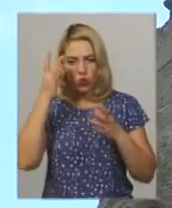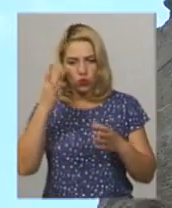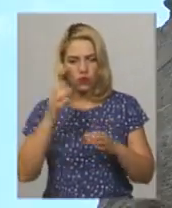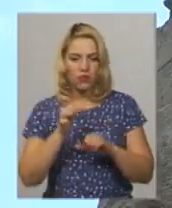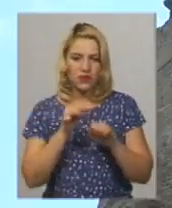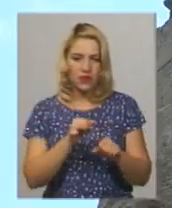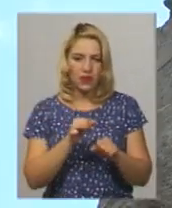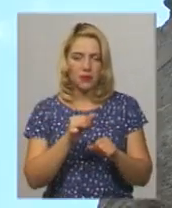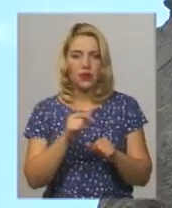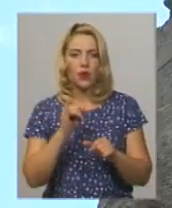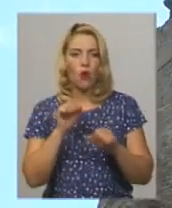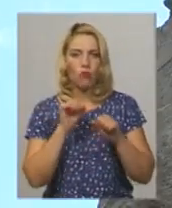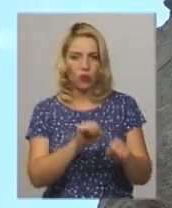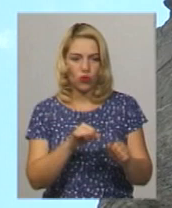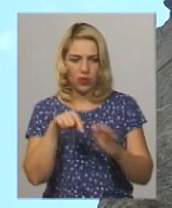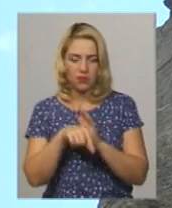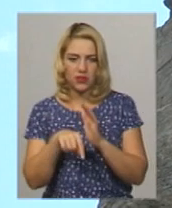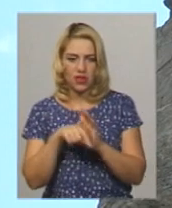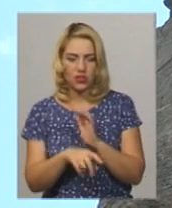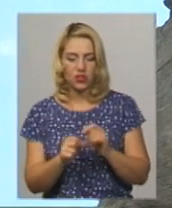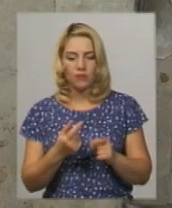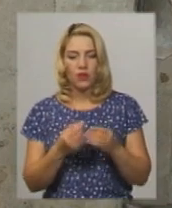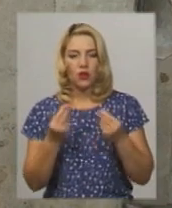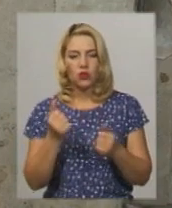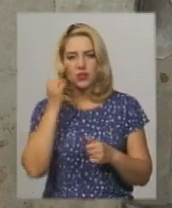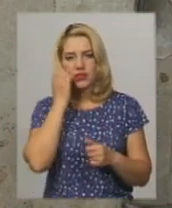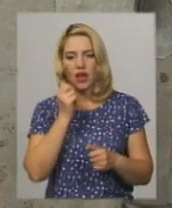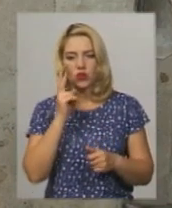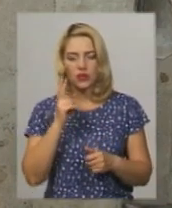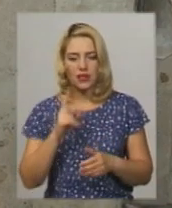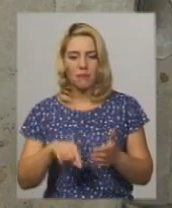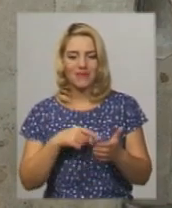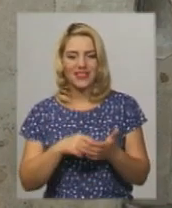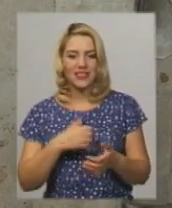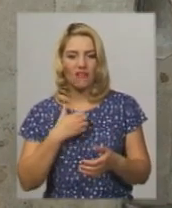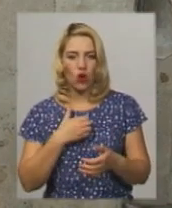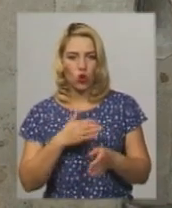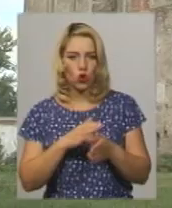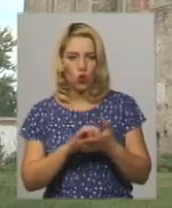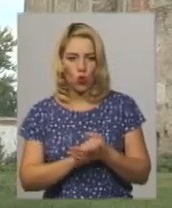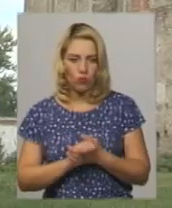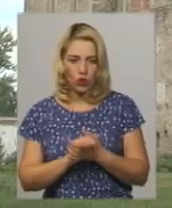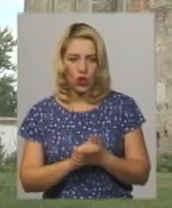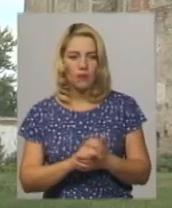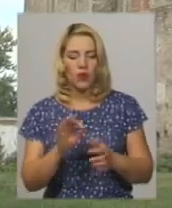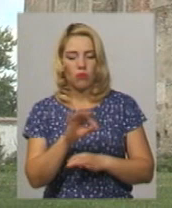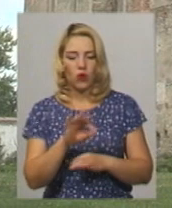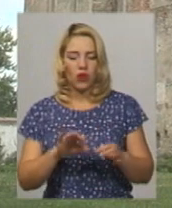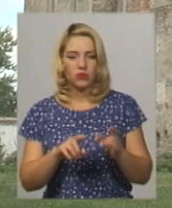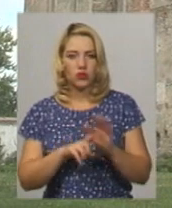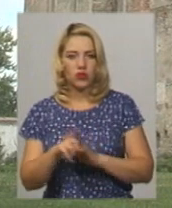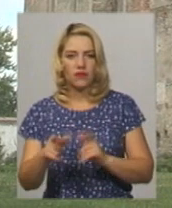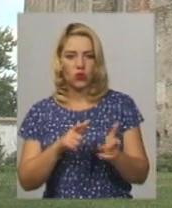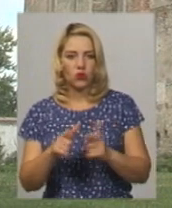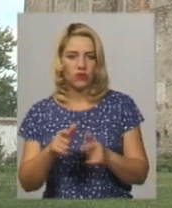призначення. За словами Василя Муллера, коштом Староконстантинівського міськвиконкому проєктно-кошторисну документацію на реставрацію почали виготовляти з